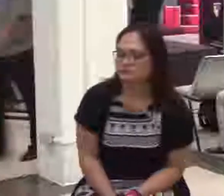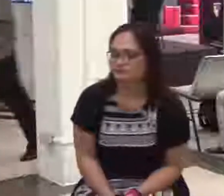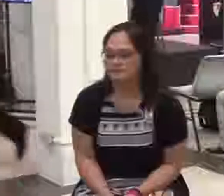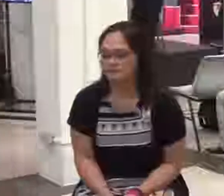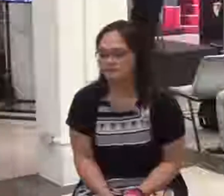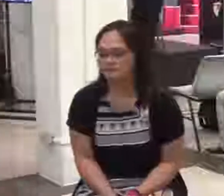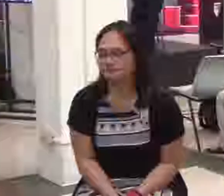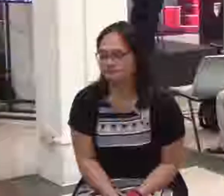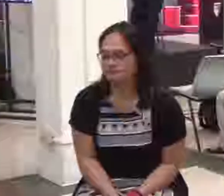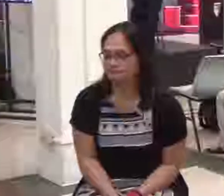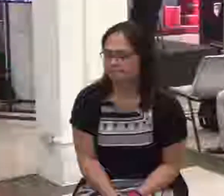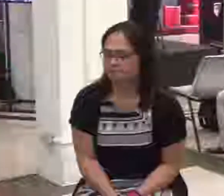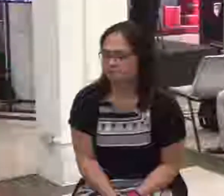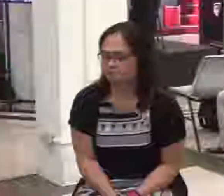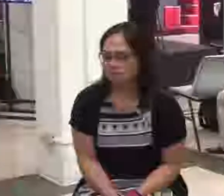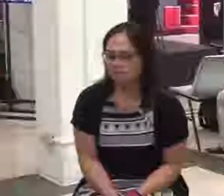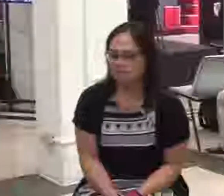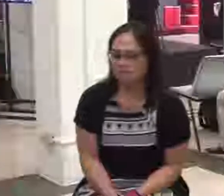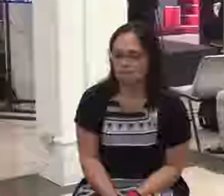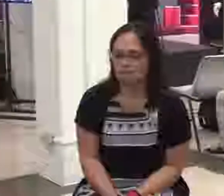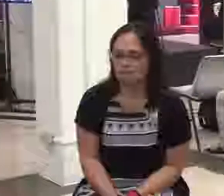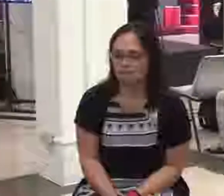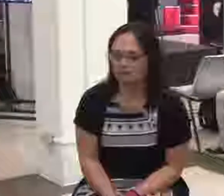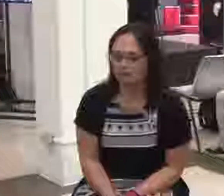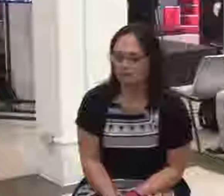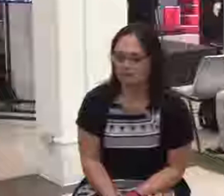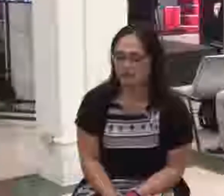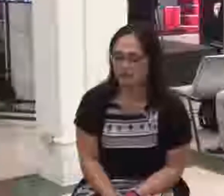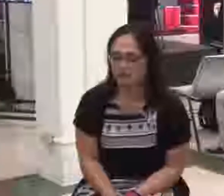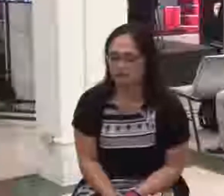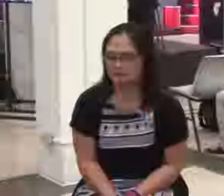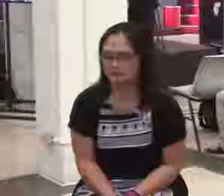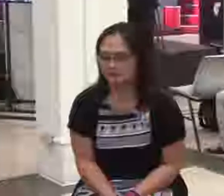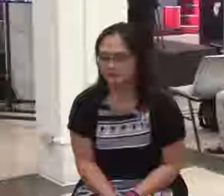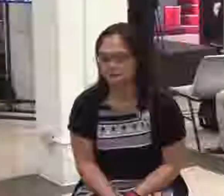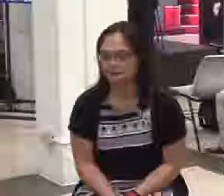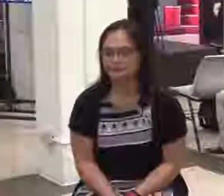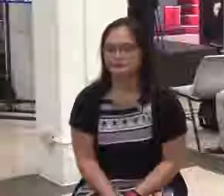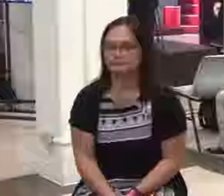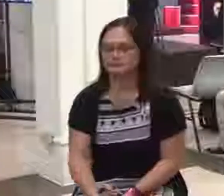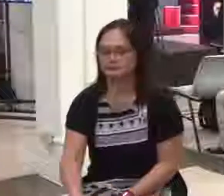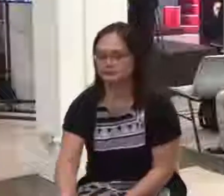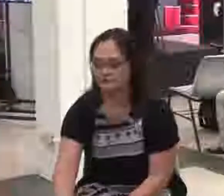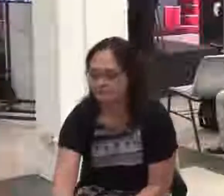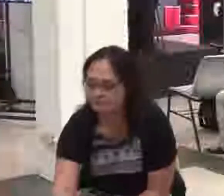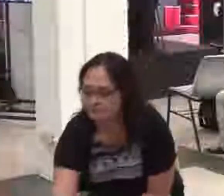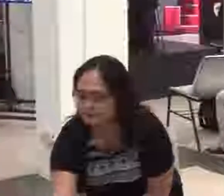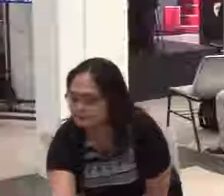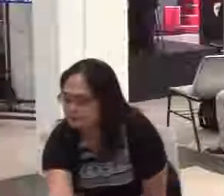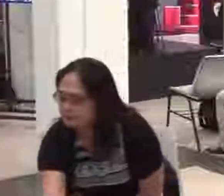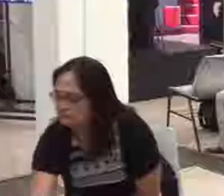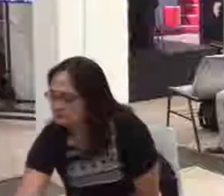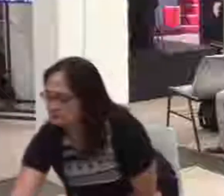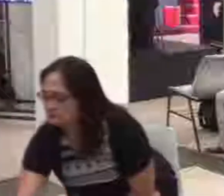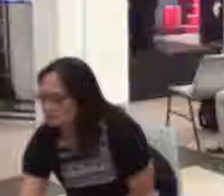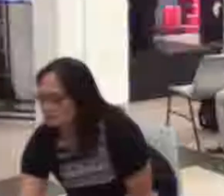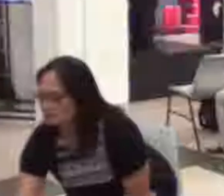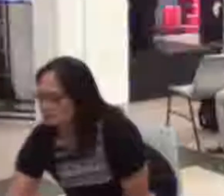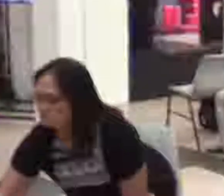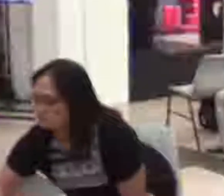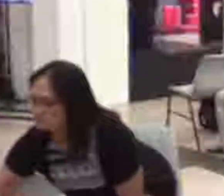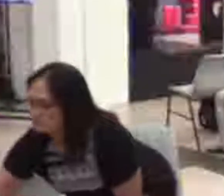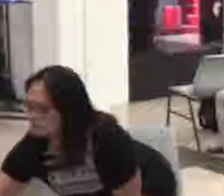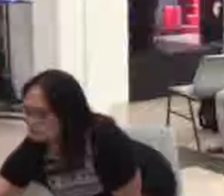o glorious, tayo po ay nag-iisip ng mga bagay na siguro'y magaganda,